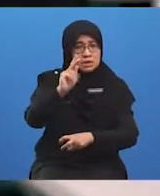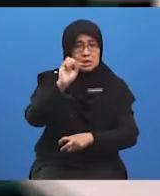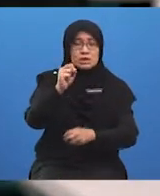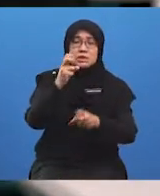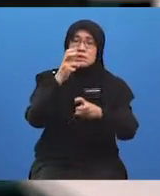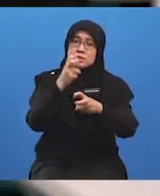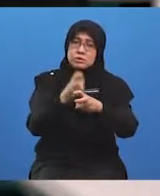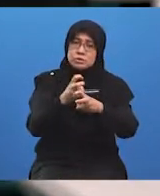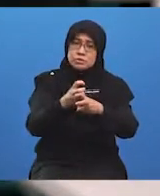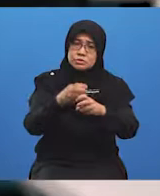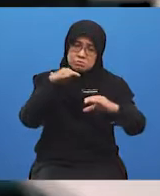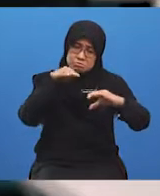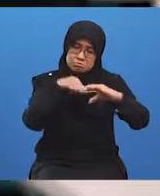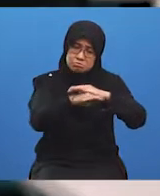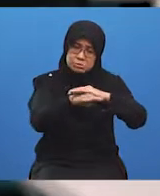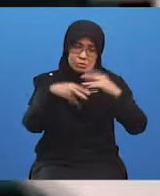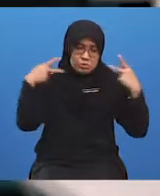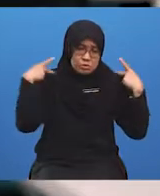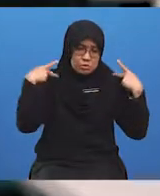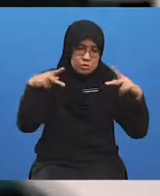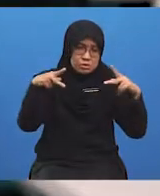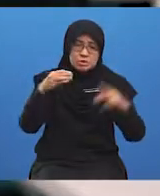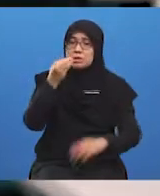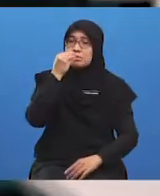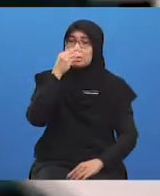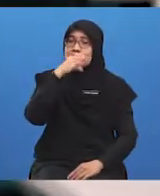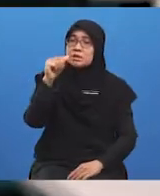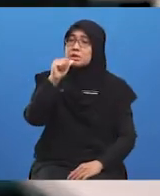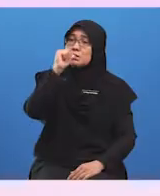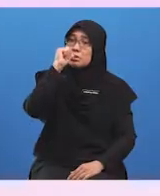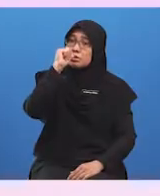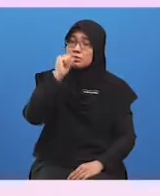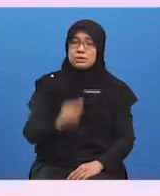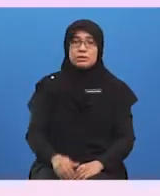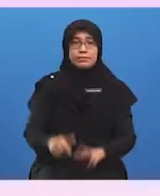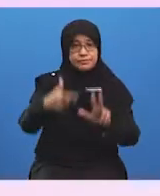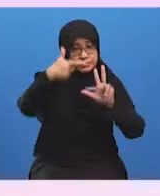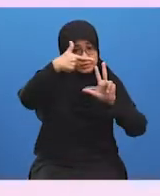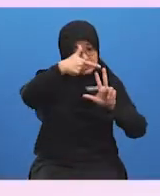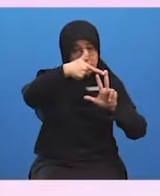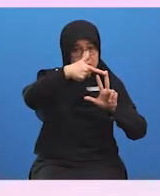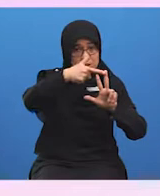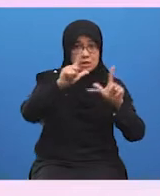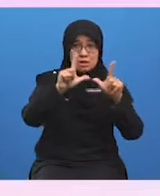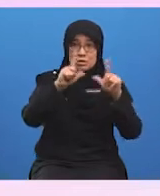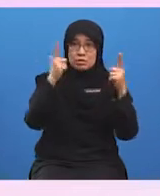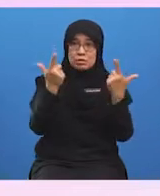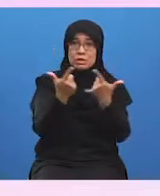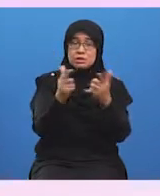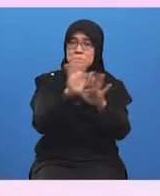minuman ini. Masalah ketiga PKS ialah masalah lokasi yang tidak strategi.